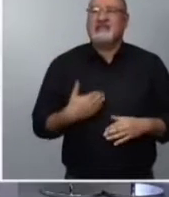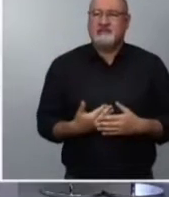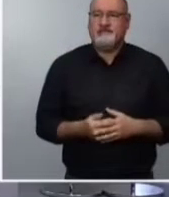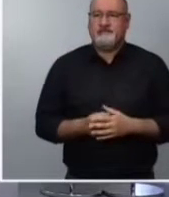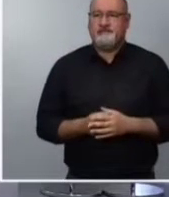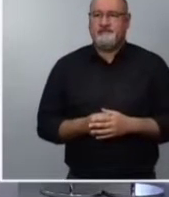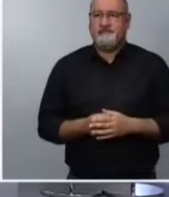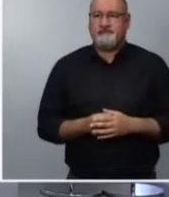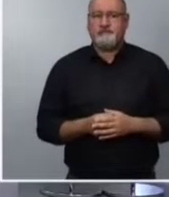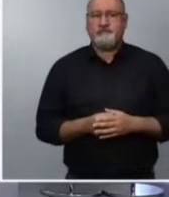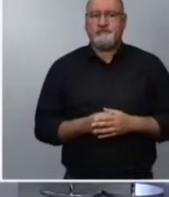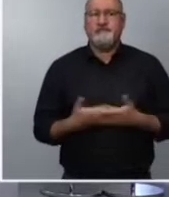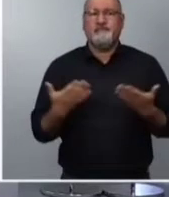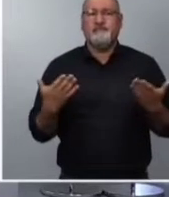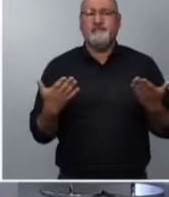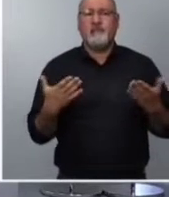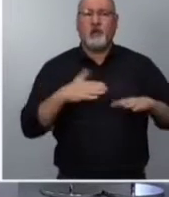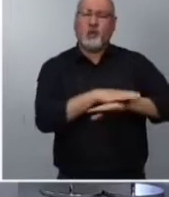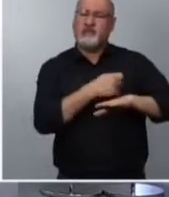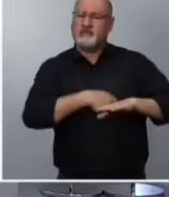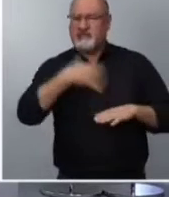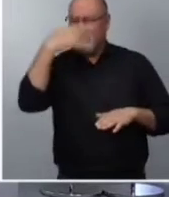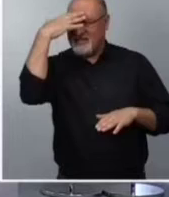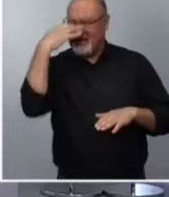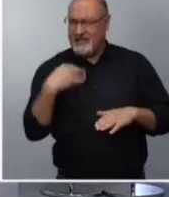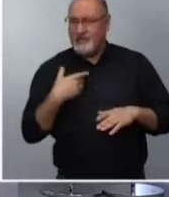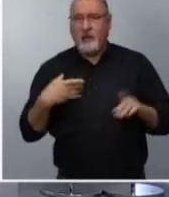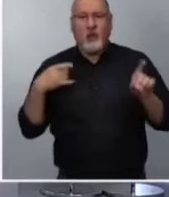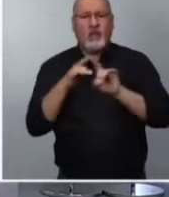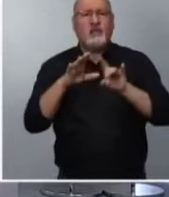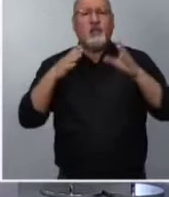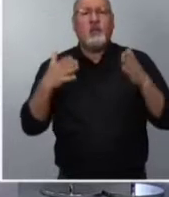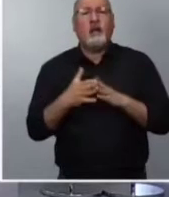a concerné en juin de la même année le téléphone de la ministre de la Défense.